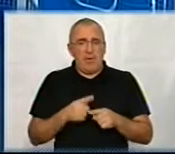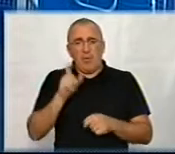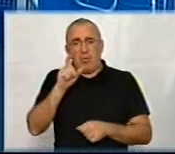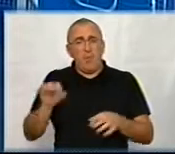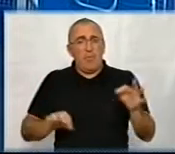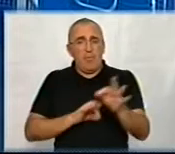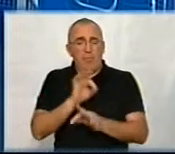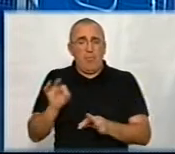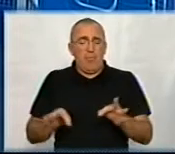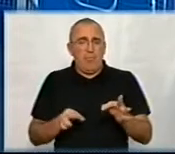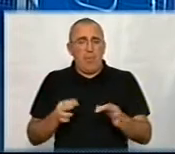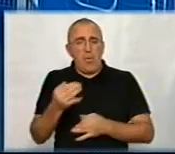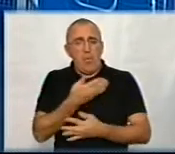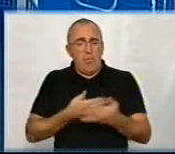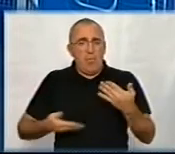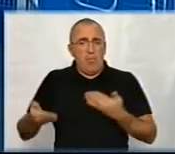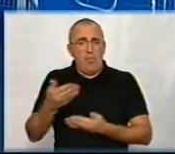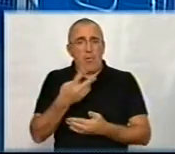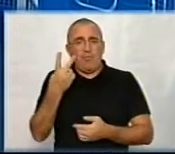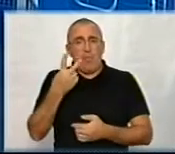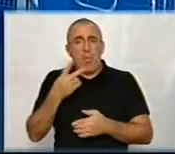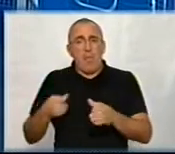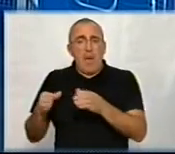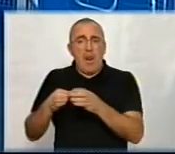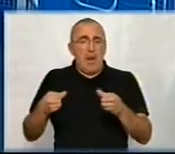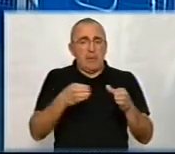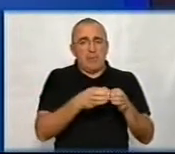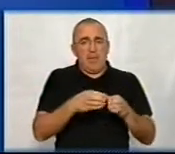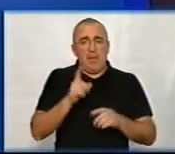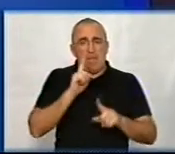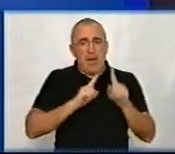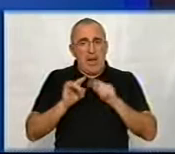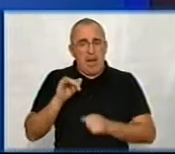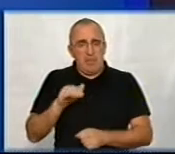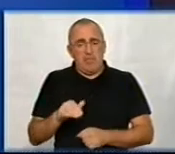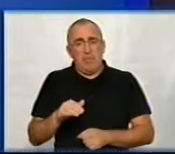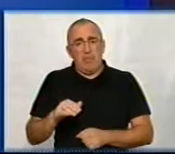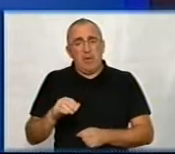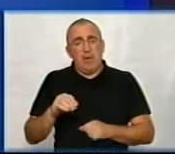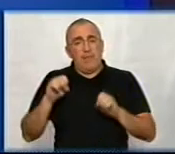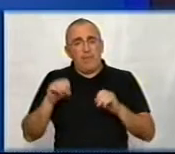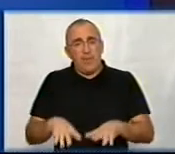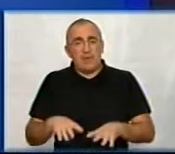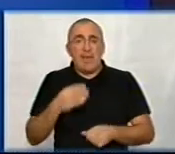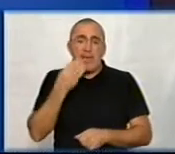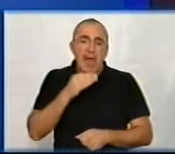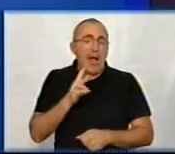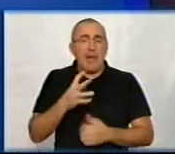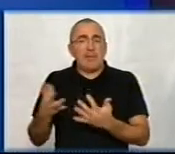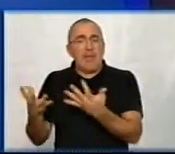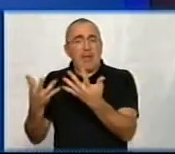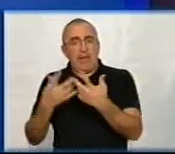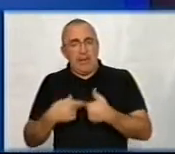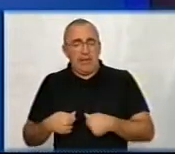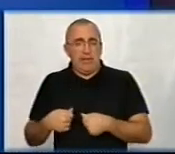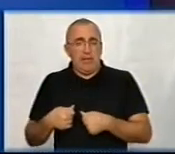проєкт зробити тривальний мрію про двопалатний парламент. Я думаю, дійсно, тут завжди вирішує якість, а не кількість. по-перше. По